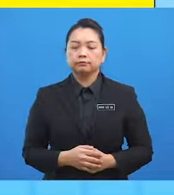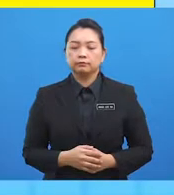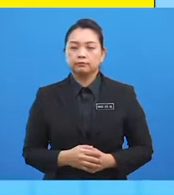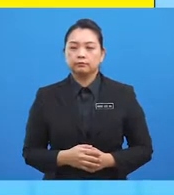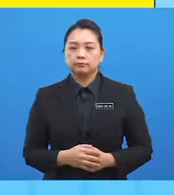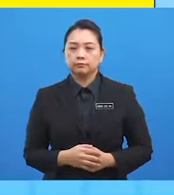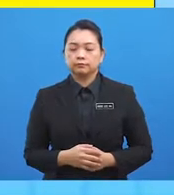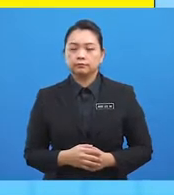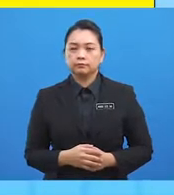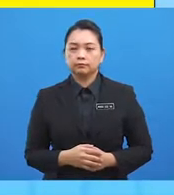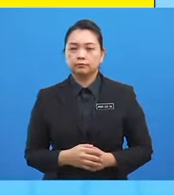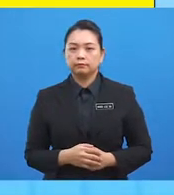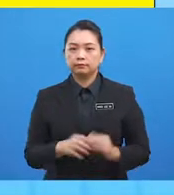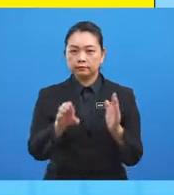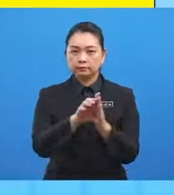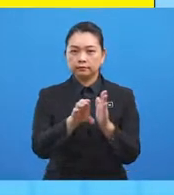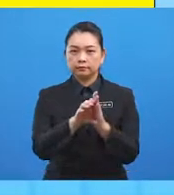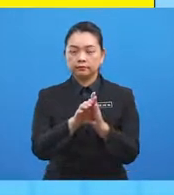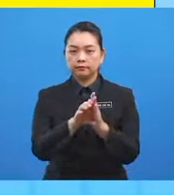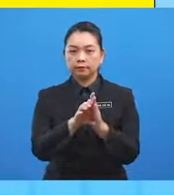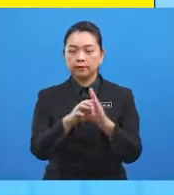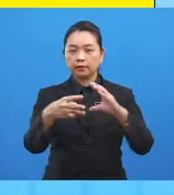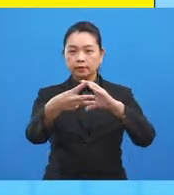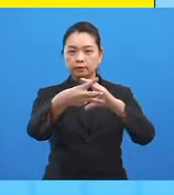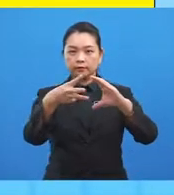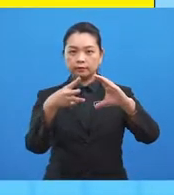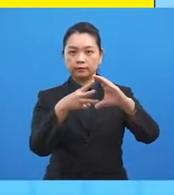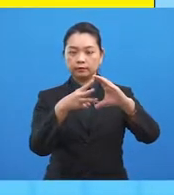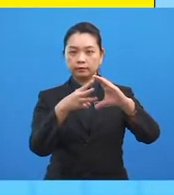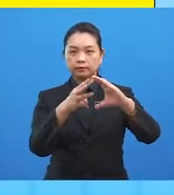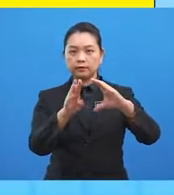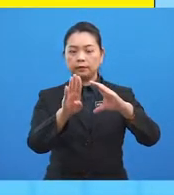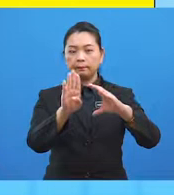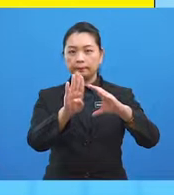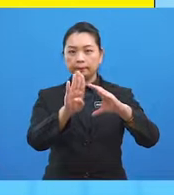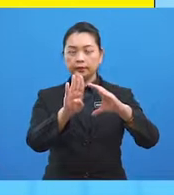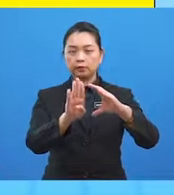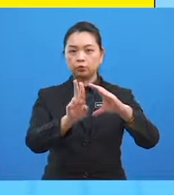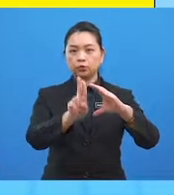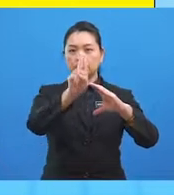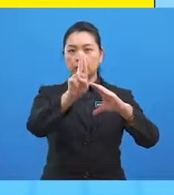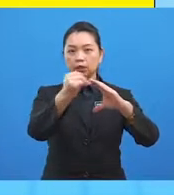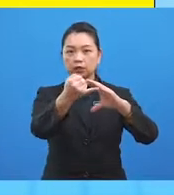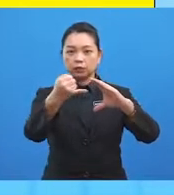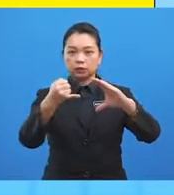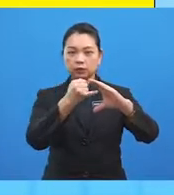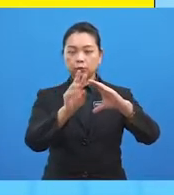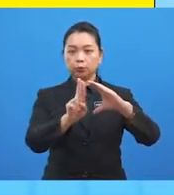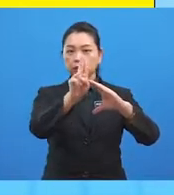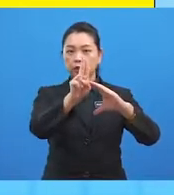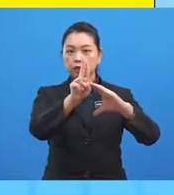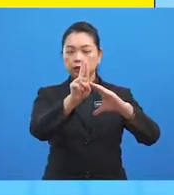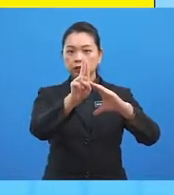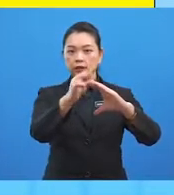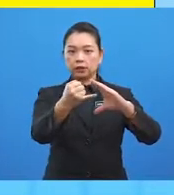khatul istiwa. contohnya, latitude B ialah Y dajah utara, manakala